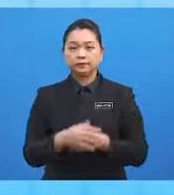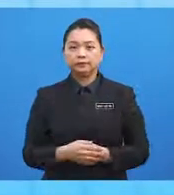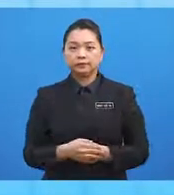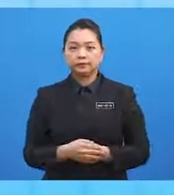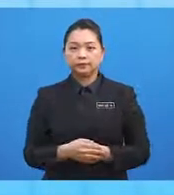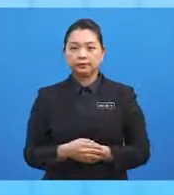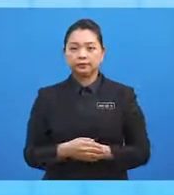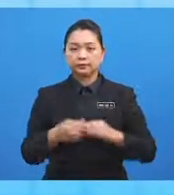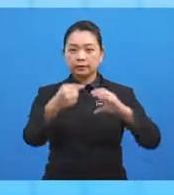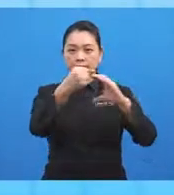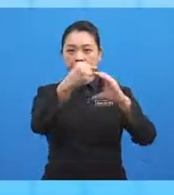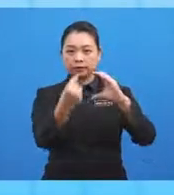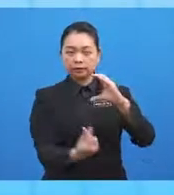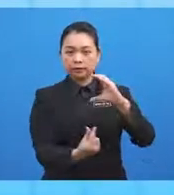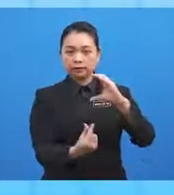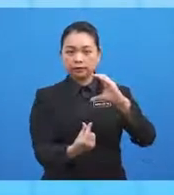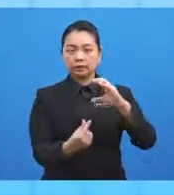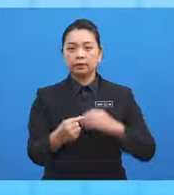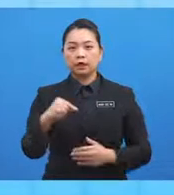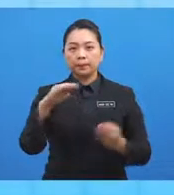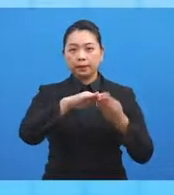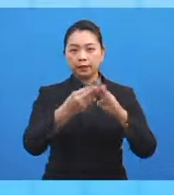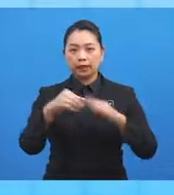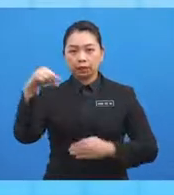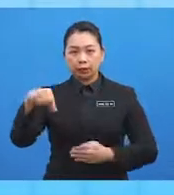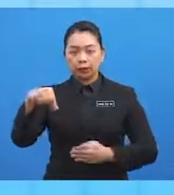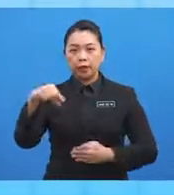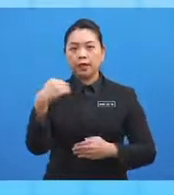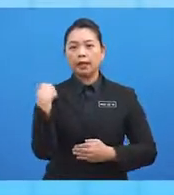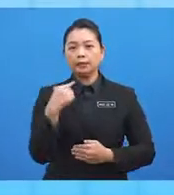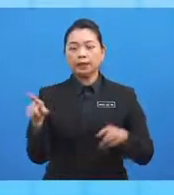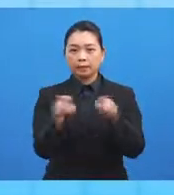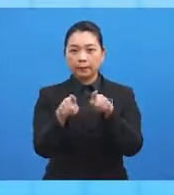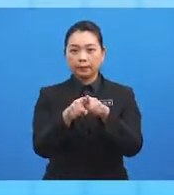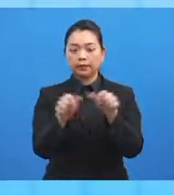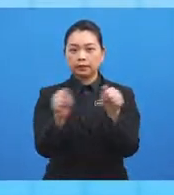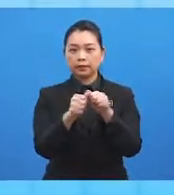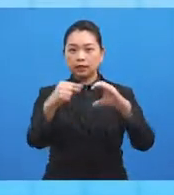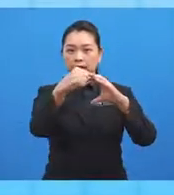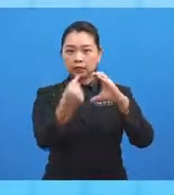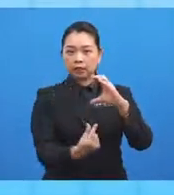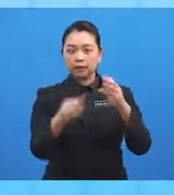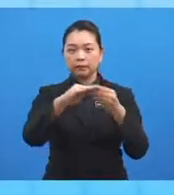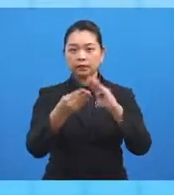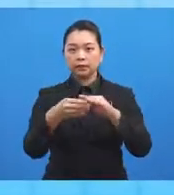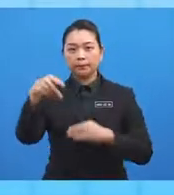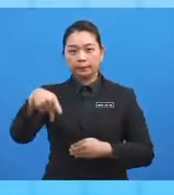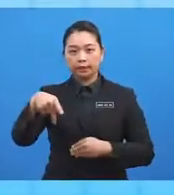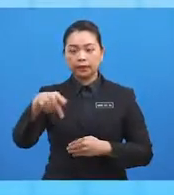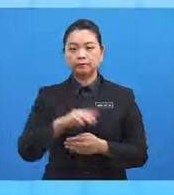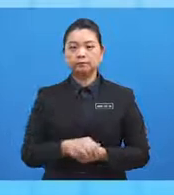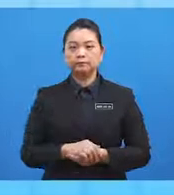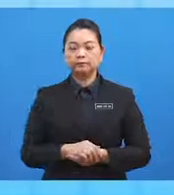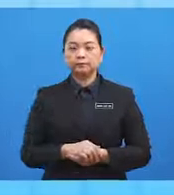Longitude bandar Q adalah sama dengan longitude bandar P. maka kesimpulannya